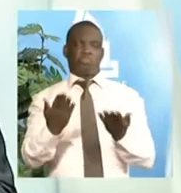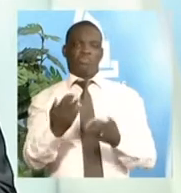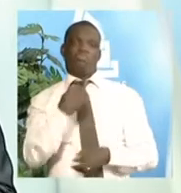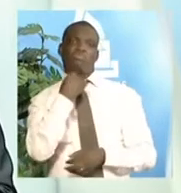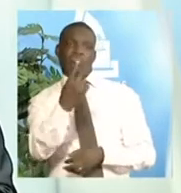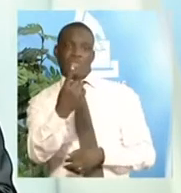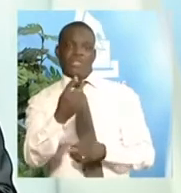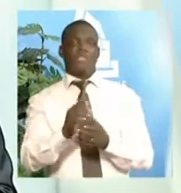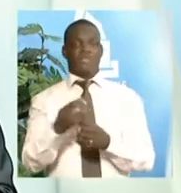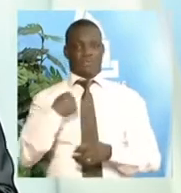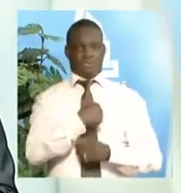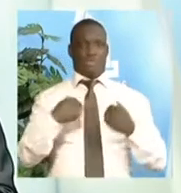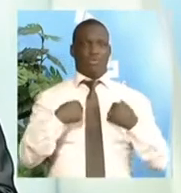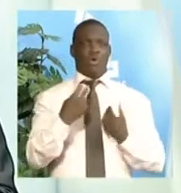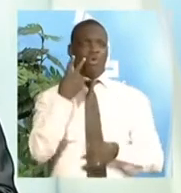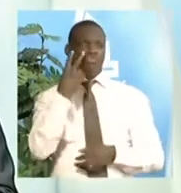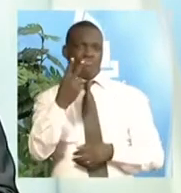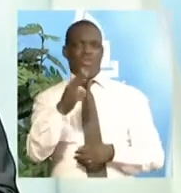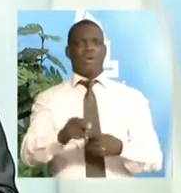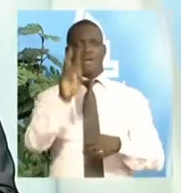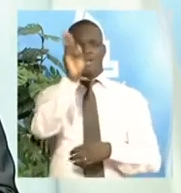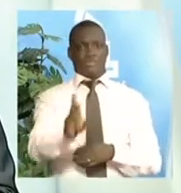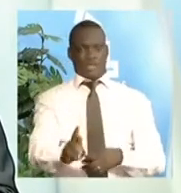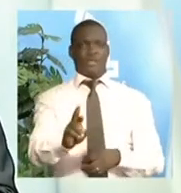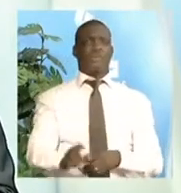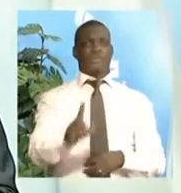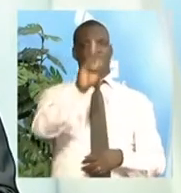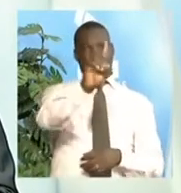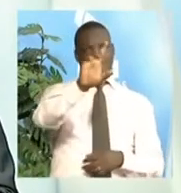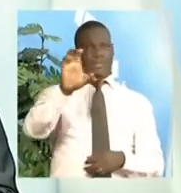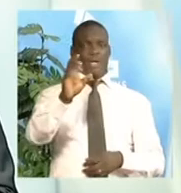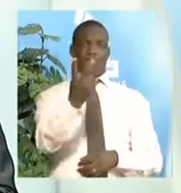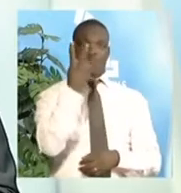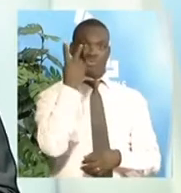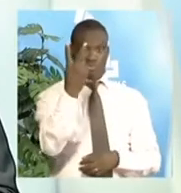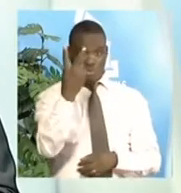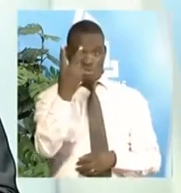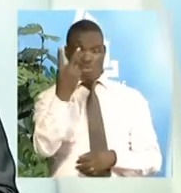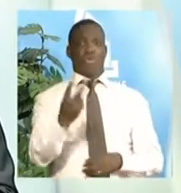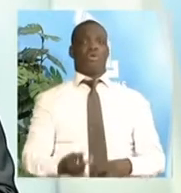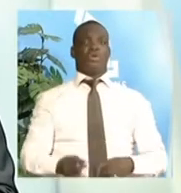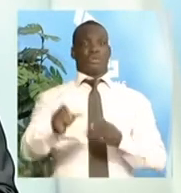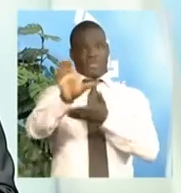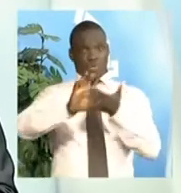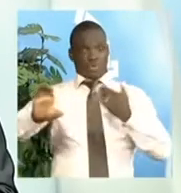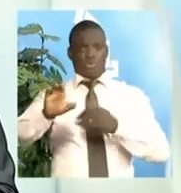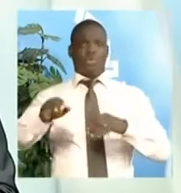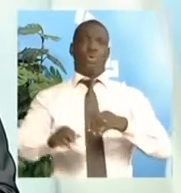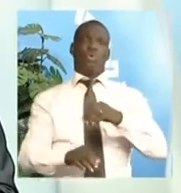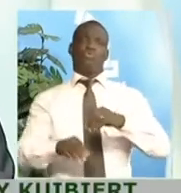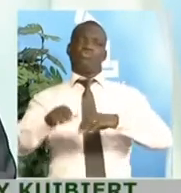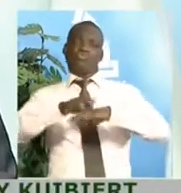déjà les résultats de 102 circonscriptions sur les 204. En réalité, nous avons